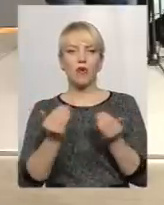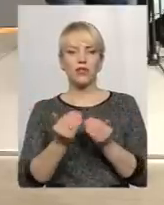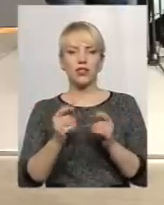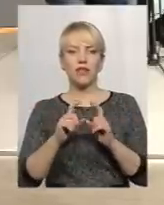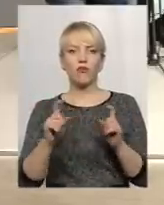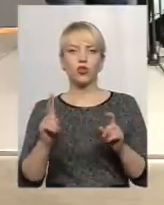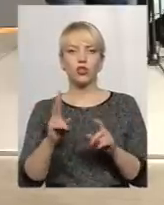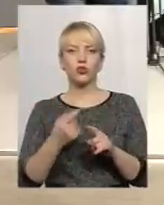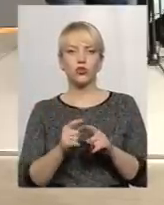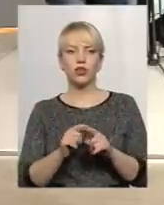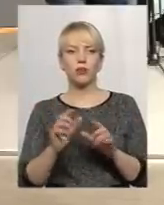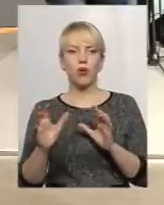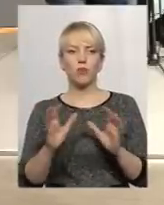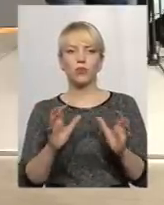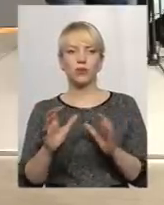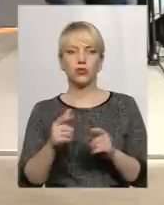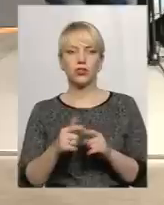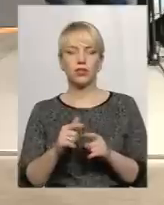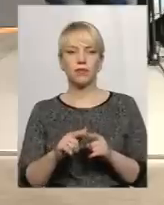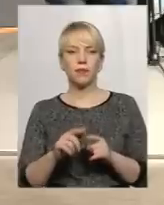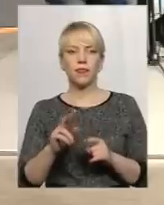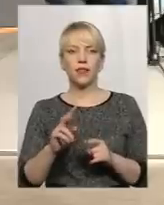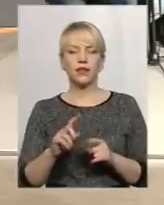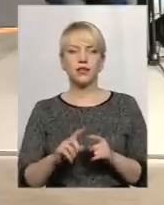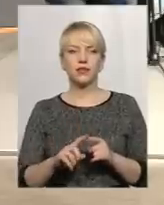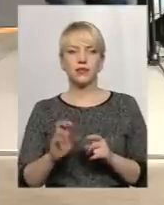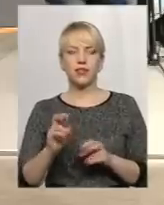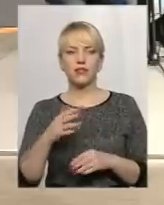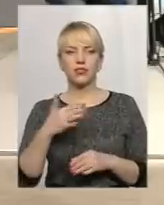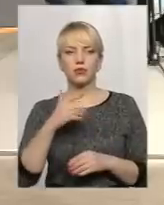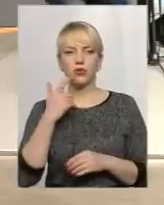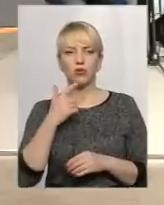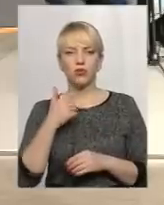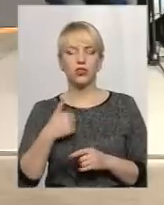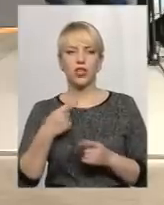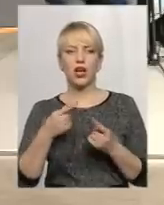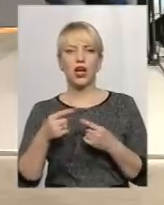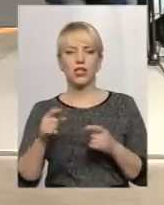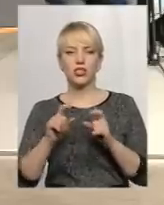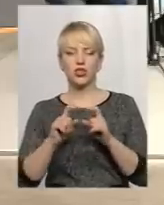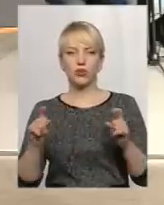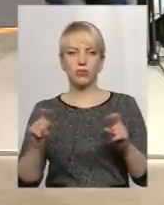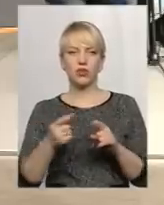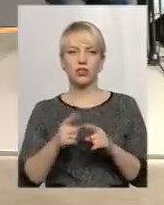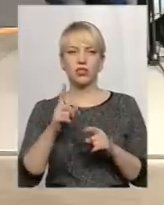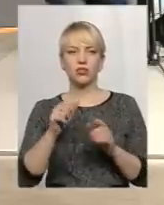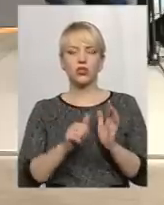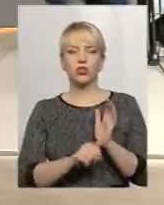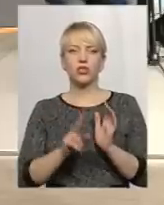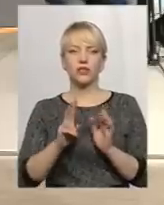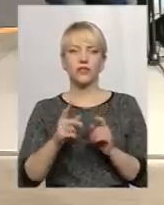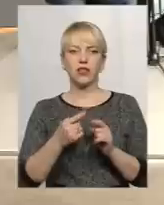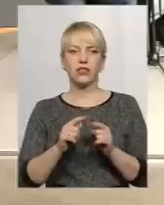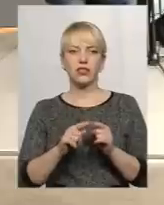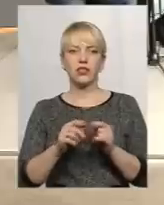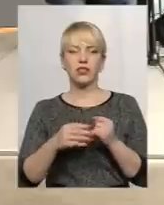хто ними опікується? Ну, опікується як ПАК, вже було сказано. А інші об'єкти передні під охорону землекористувачам